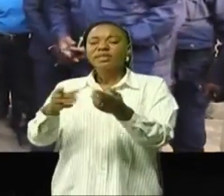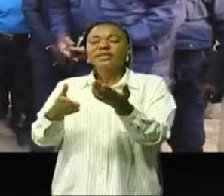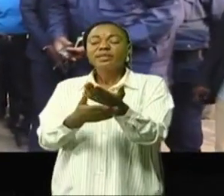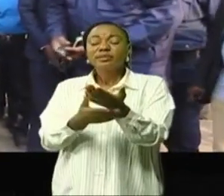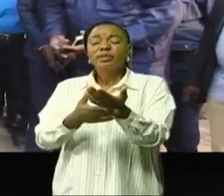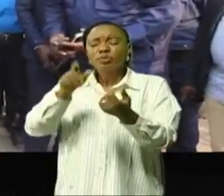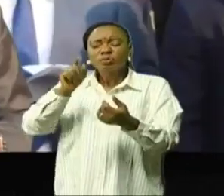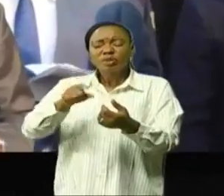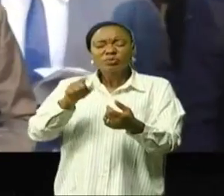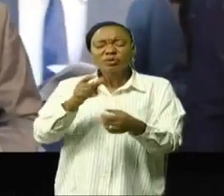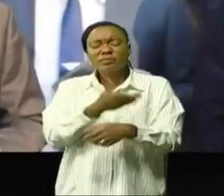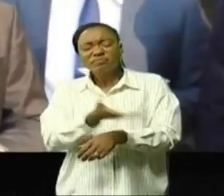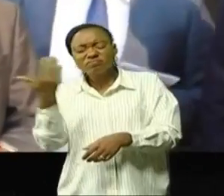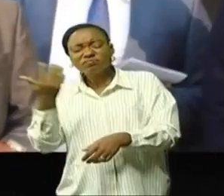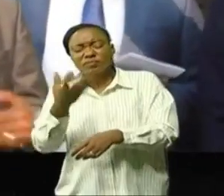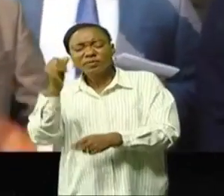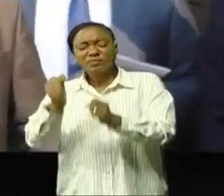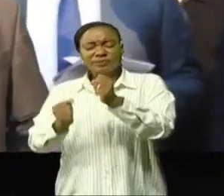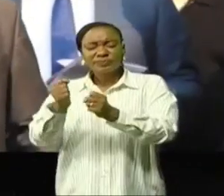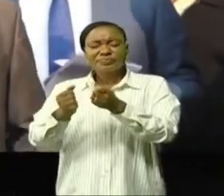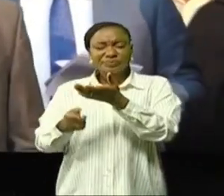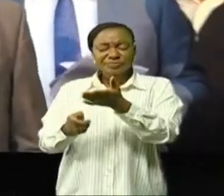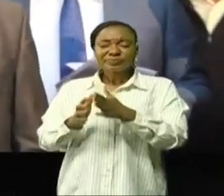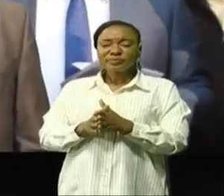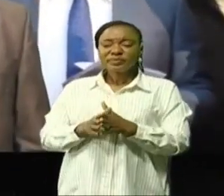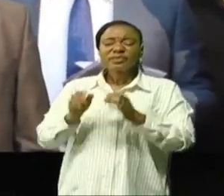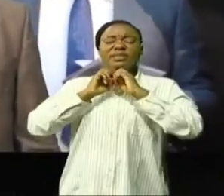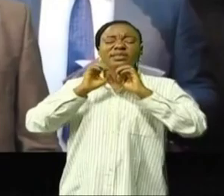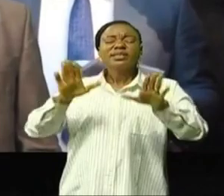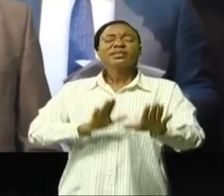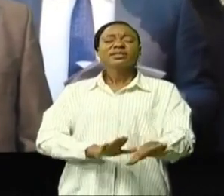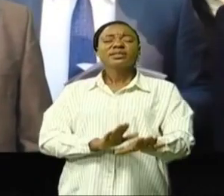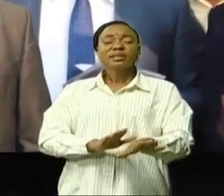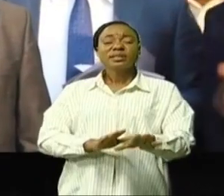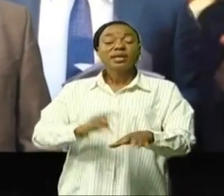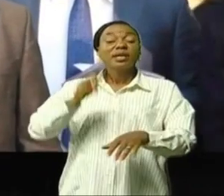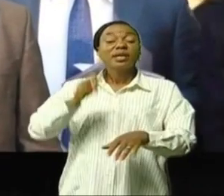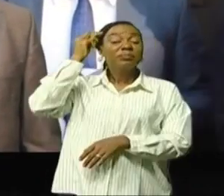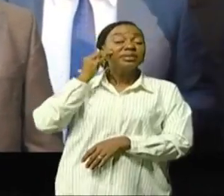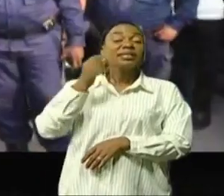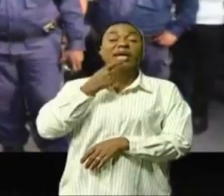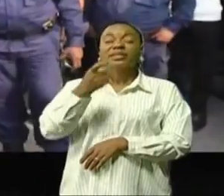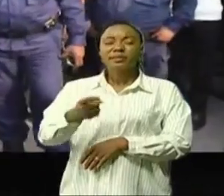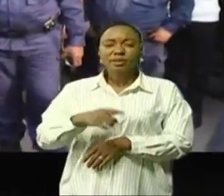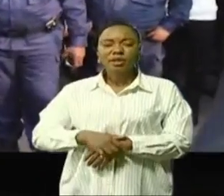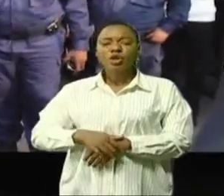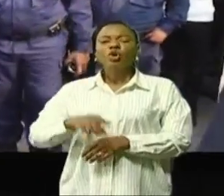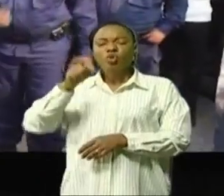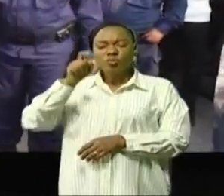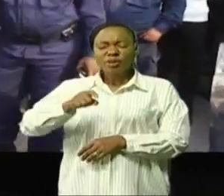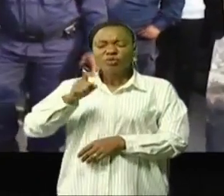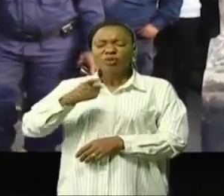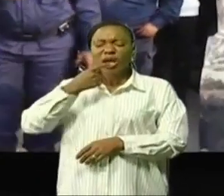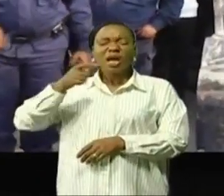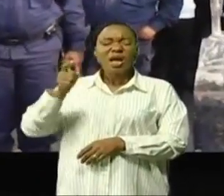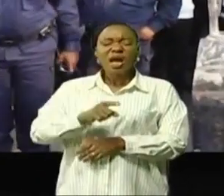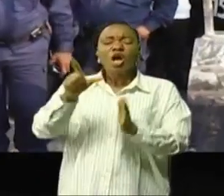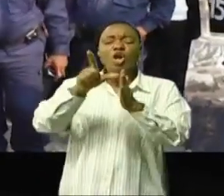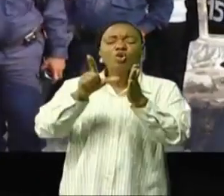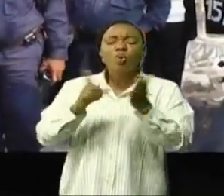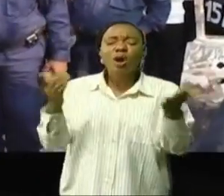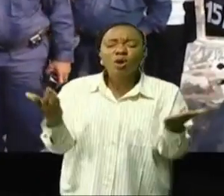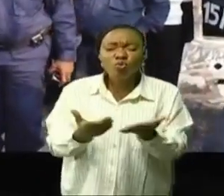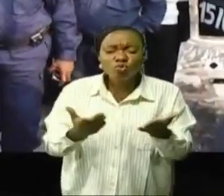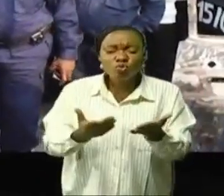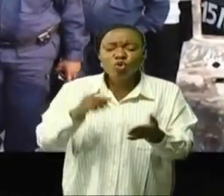des jeux occupés par cette fourrière. Sans attendre, Daniel Asselo quitte au accueil après des mesures qui s'imposent et